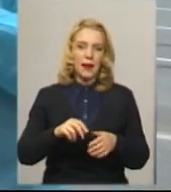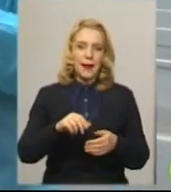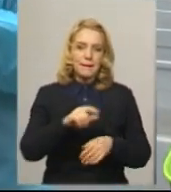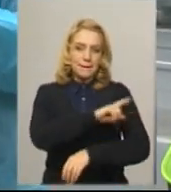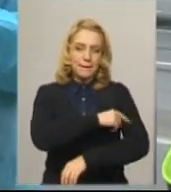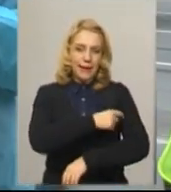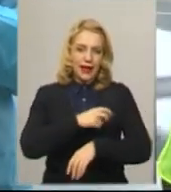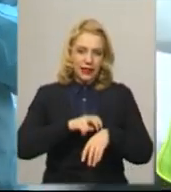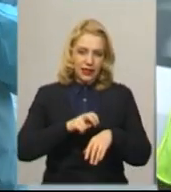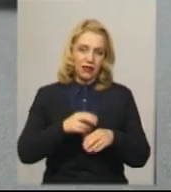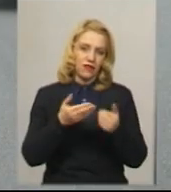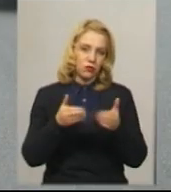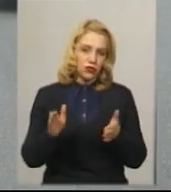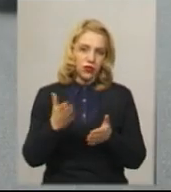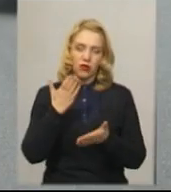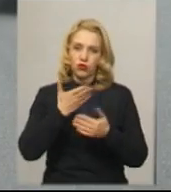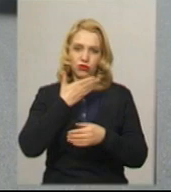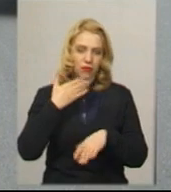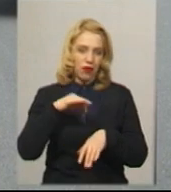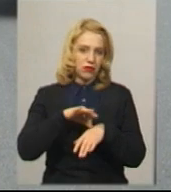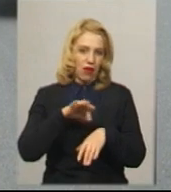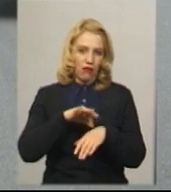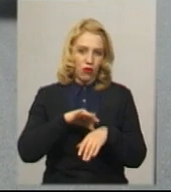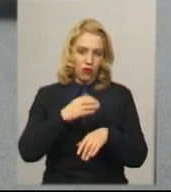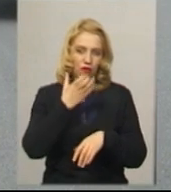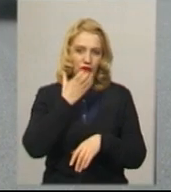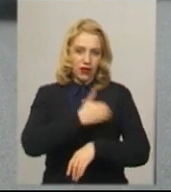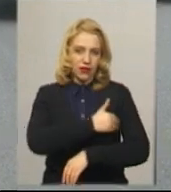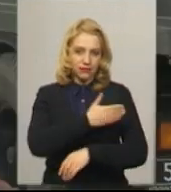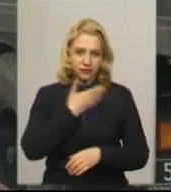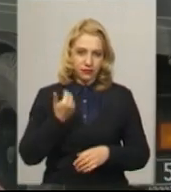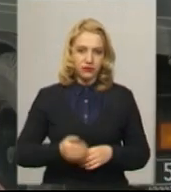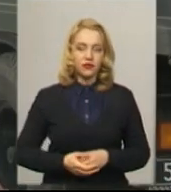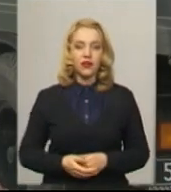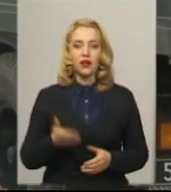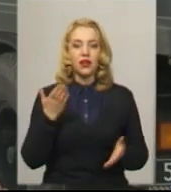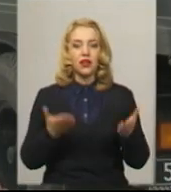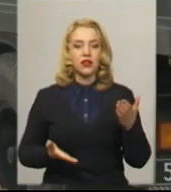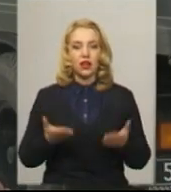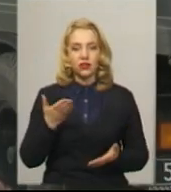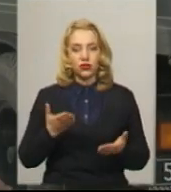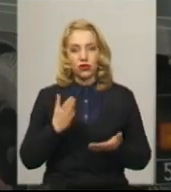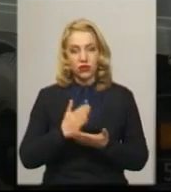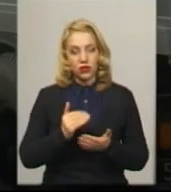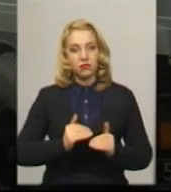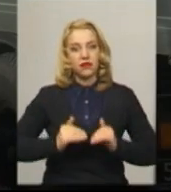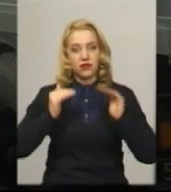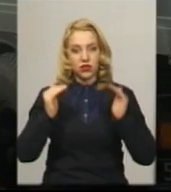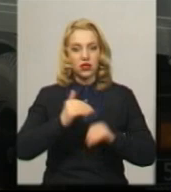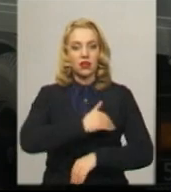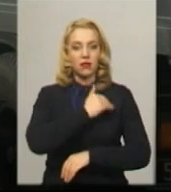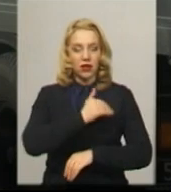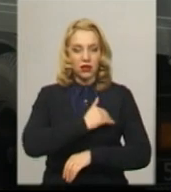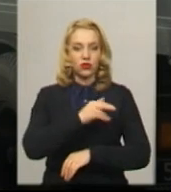відпускають в разі відсутності симптомів захворювання, каже медсестра сімейної медицини Олеся Карун. Якщо є підвищення температури, ми